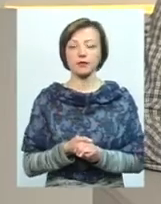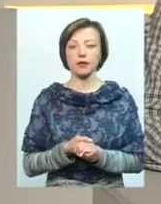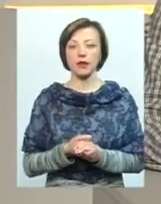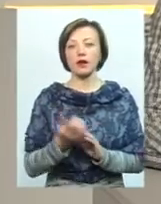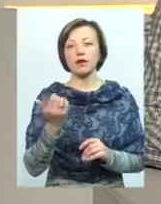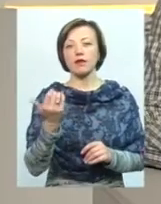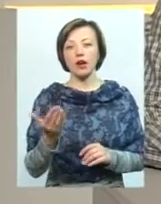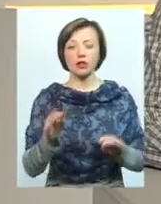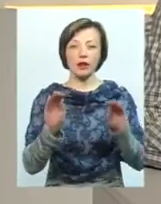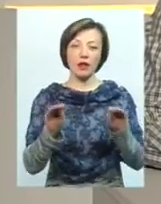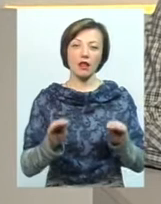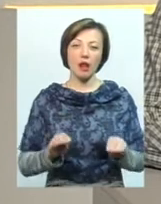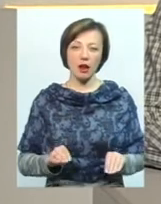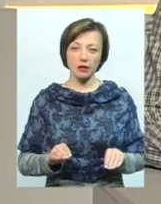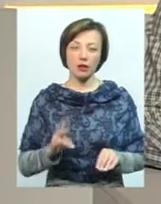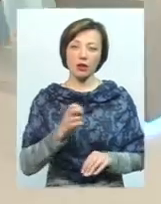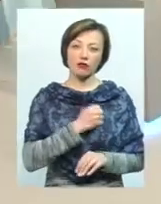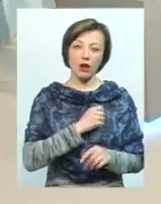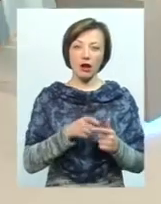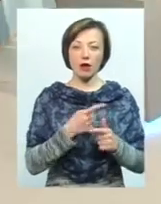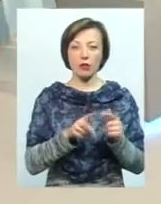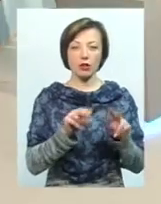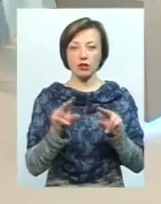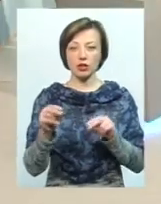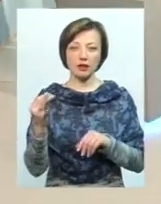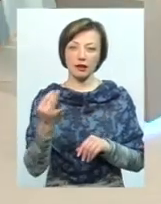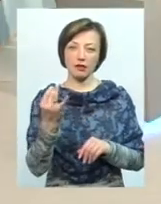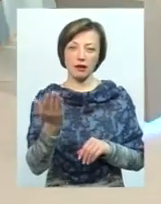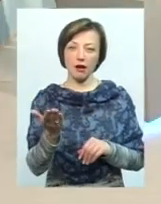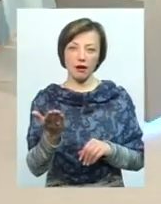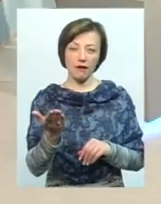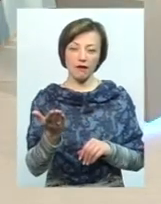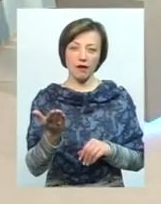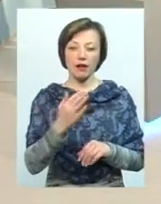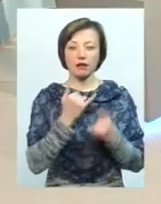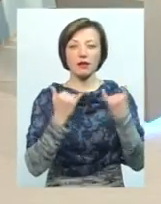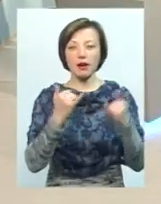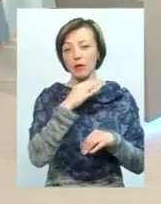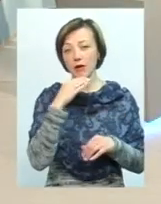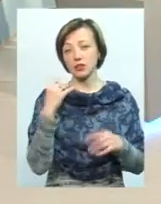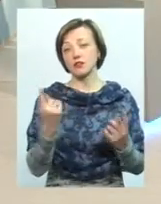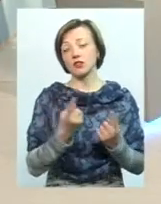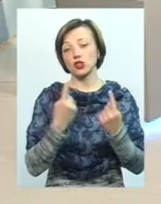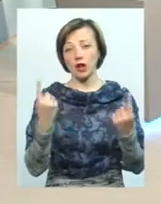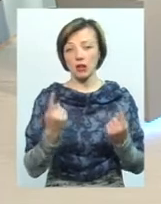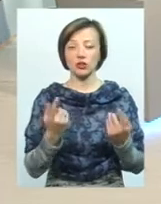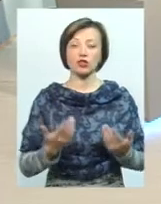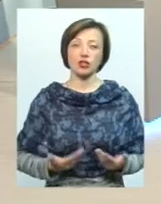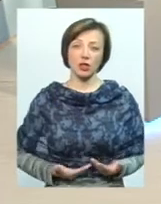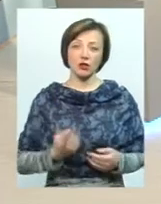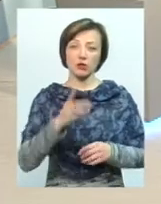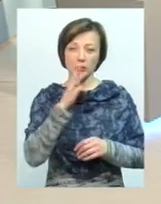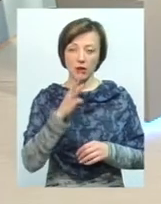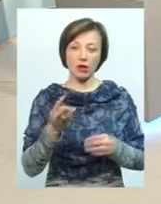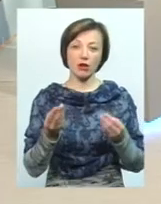ваша декларація, ну не знаю, на жаль, або на щастя, вона не цікава, мабуть, для багатьох, тому що, ну, в нас, звичайно, жили на одну зарплату,